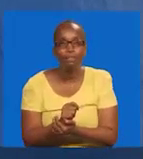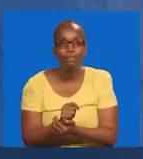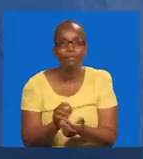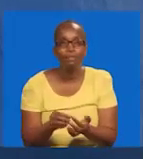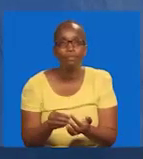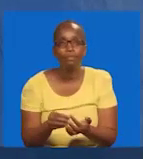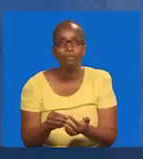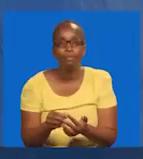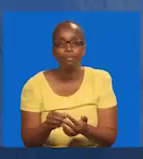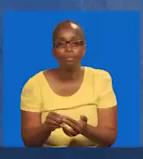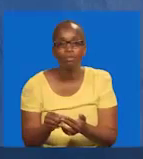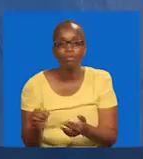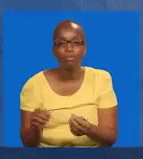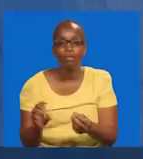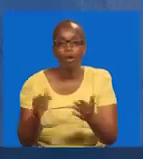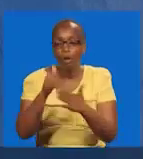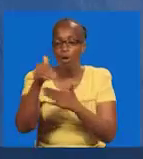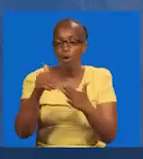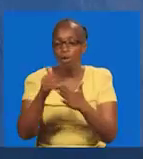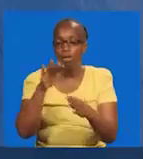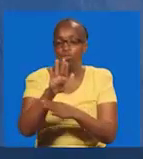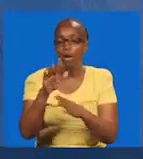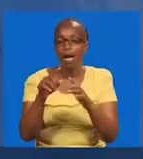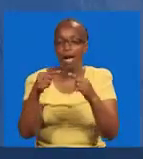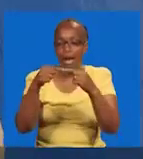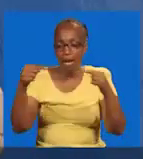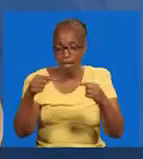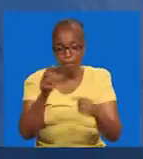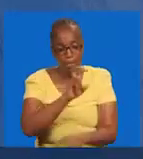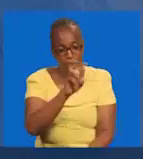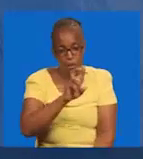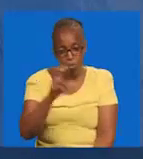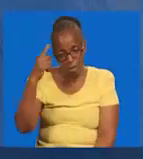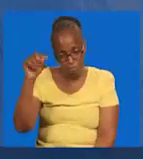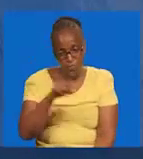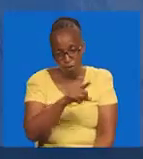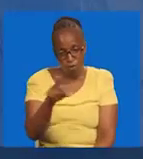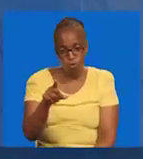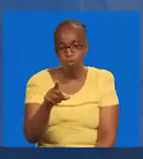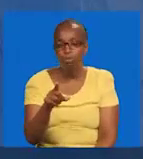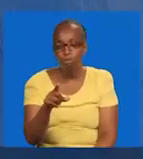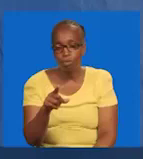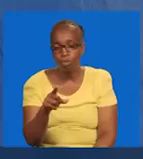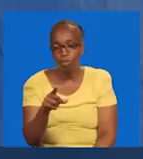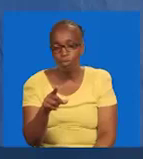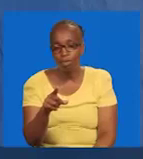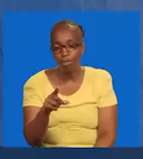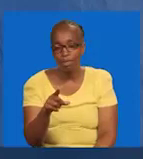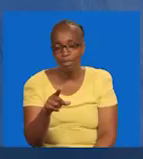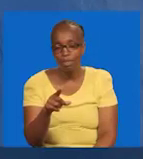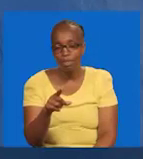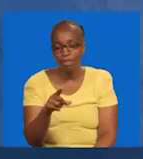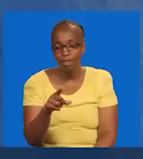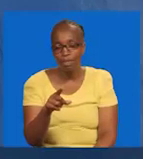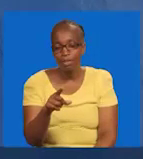Mwanasifiwe. Male maandu izako. Wanao kutafuta. Wanao kusunguka. Ni kama